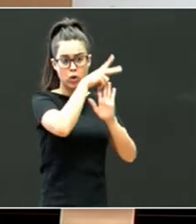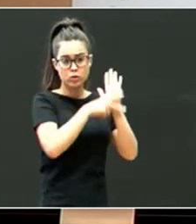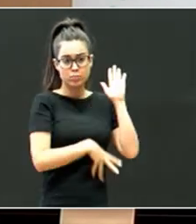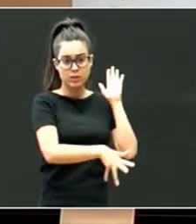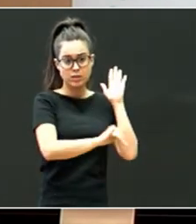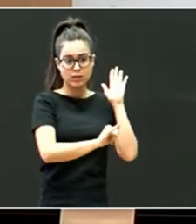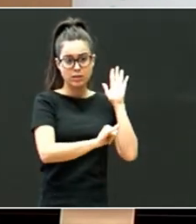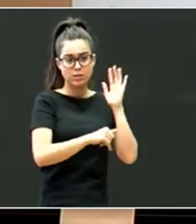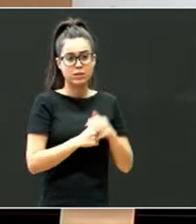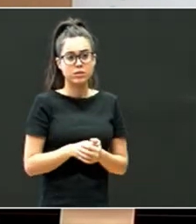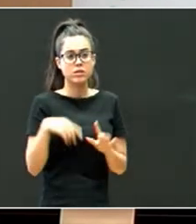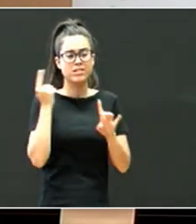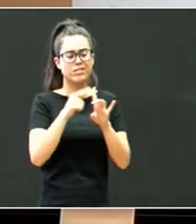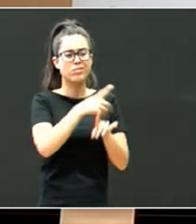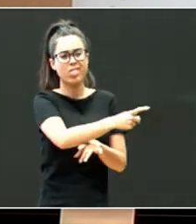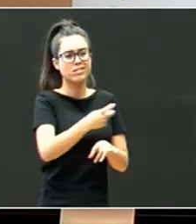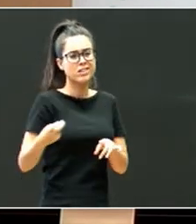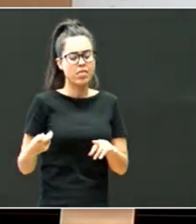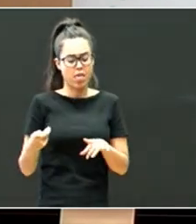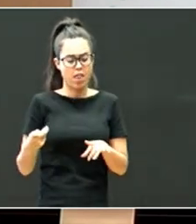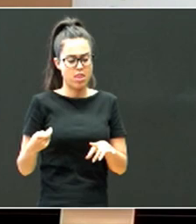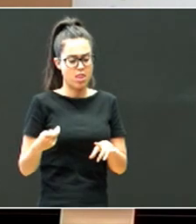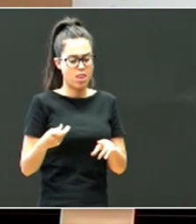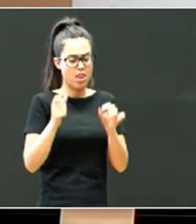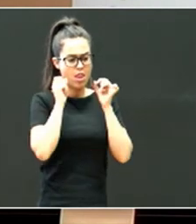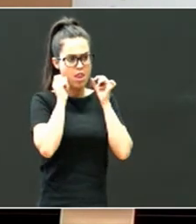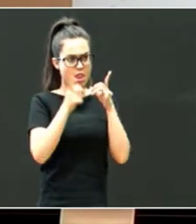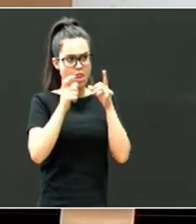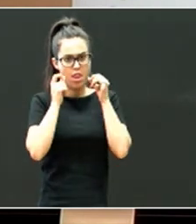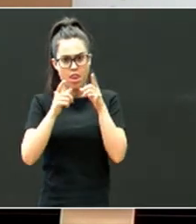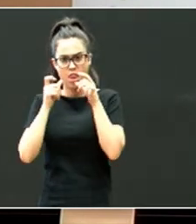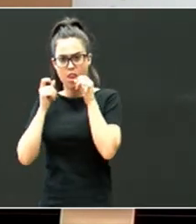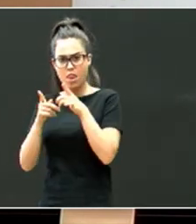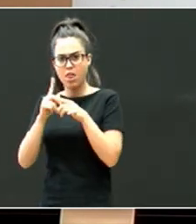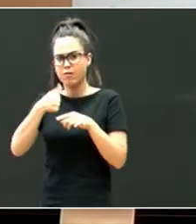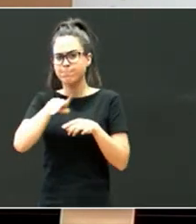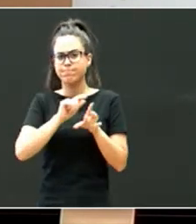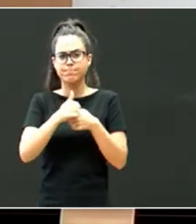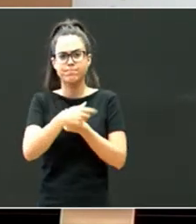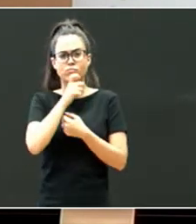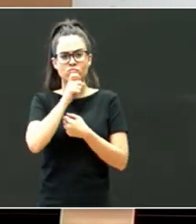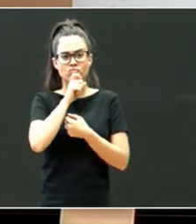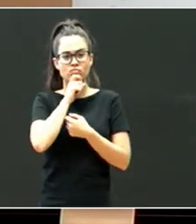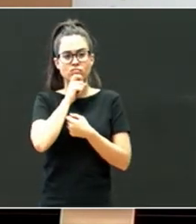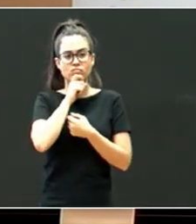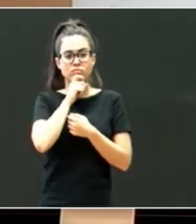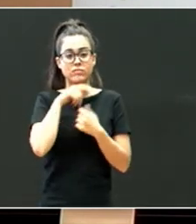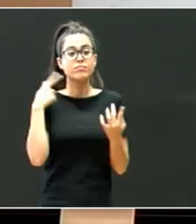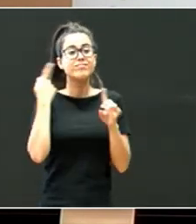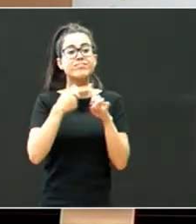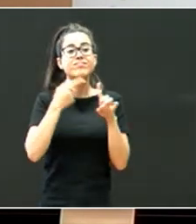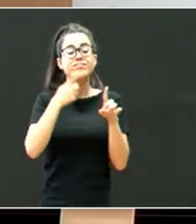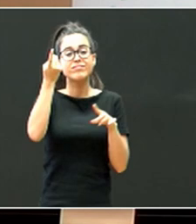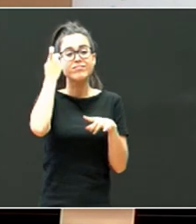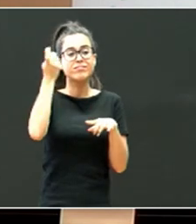premiak detektatzen direnetik, ba, esku hartu, hartu, zertarako, labur, labur, ba, ikasleen, ezaguerriak eta